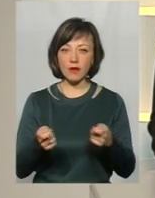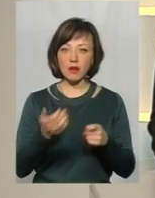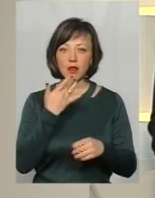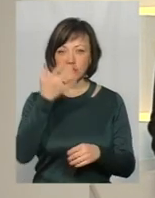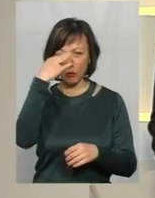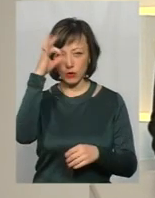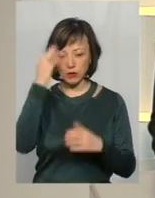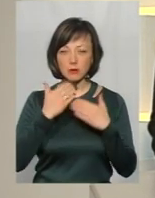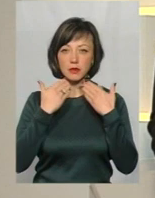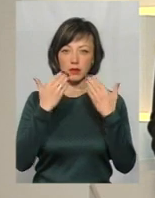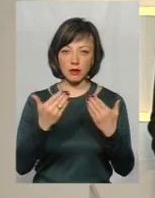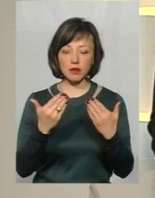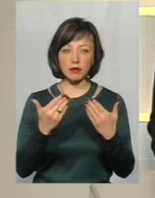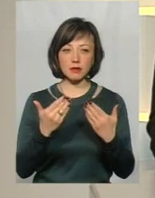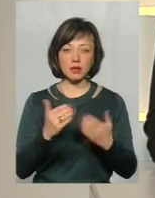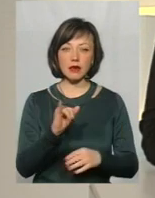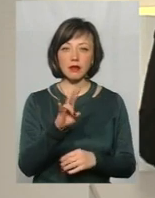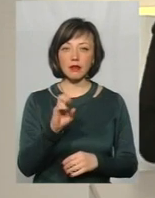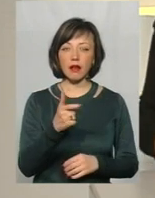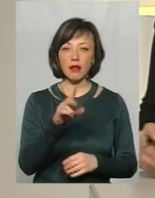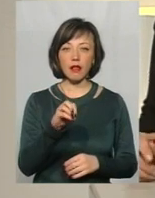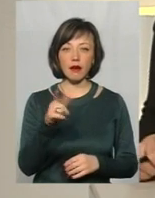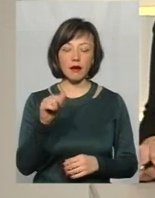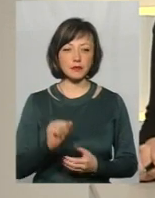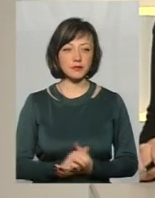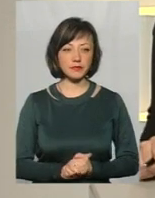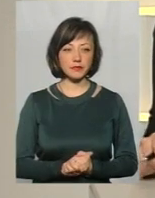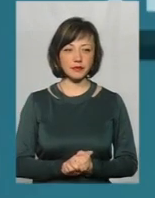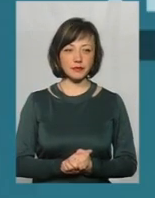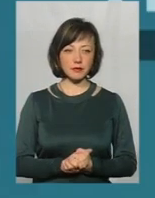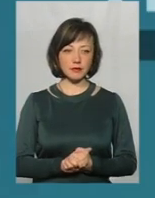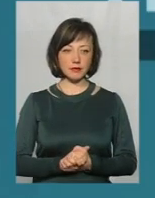Нацполіції, запитали ми в імні Глеги. Отож, прошу відеокоментар.